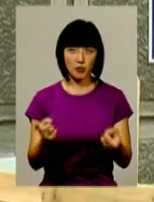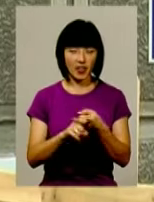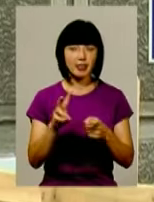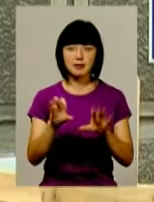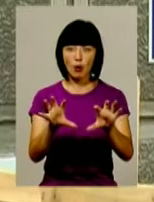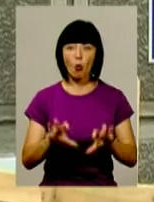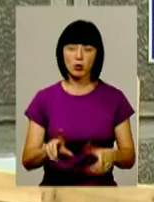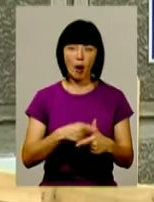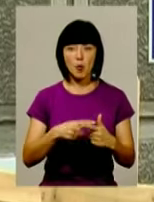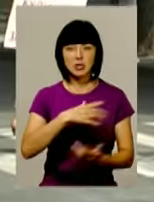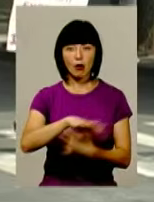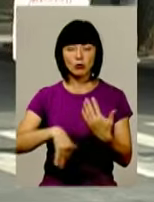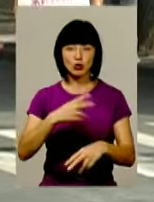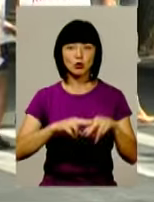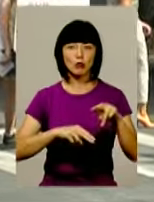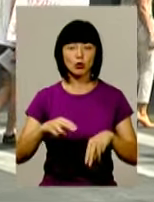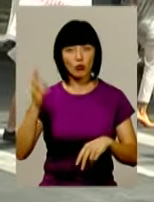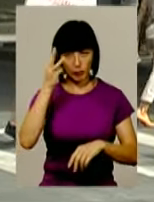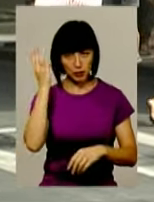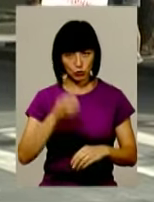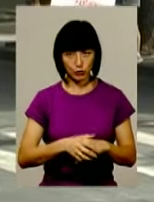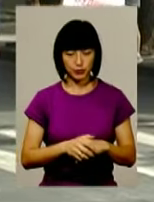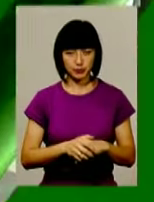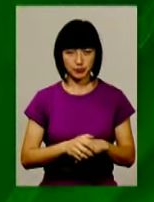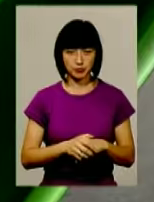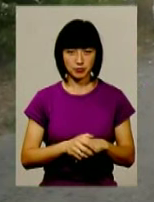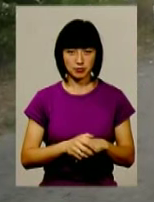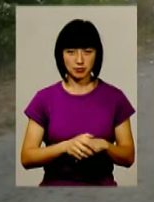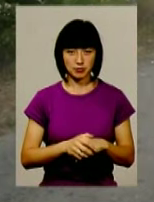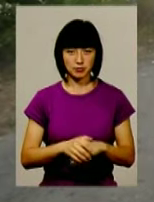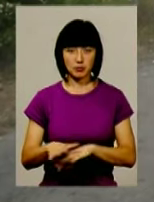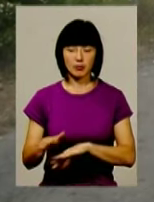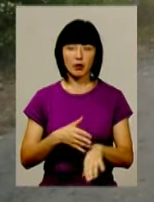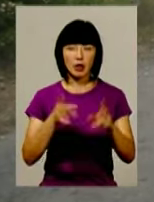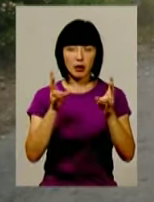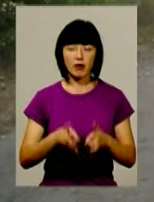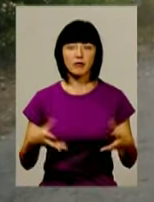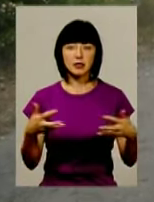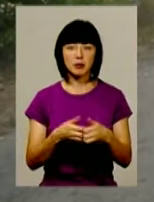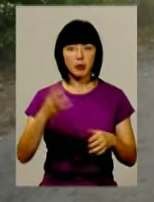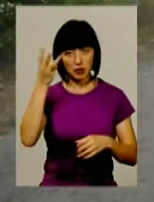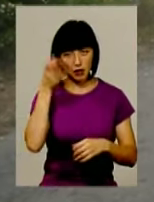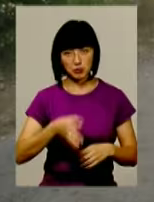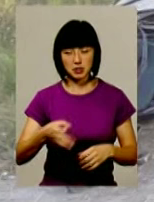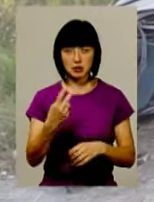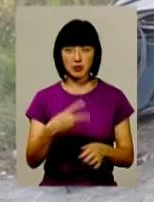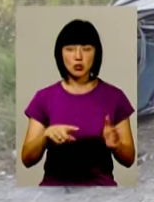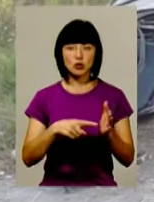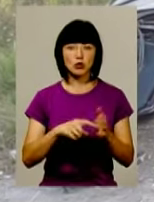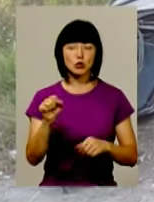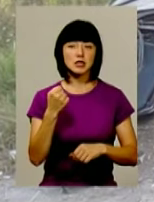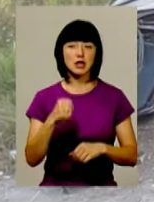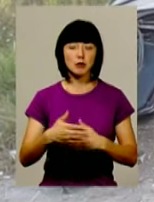незаконною або хаотичною забудовою обласного центру. Кривава ДТП сталася на Хмельниччині. 26